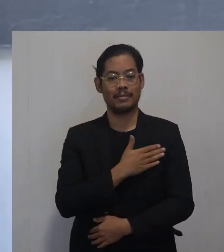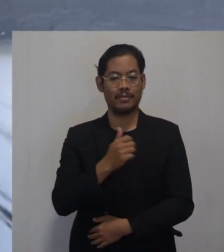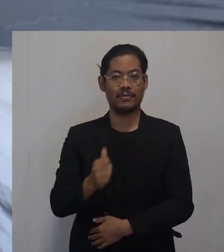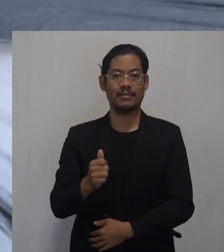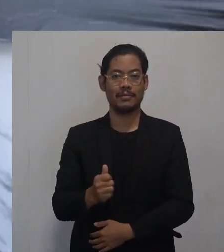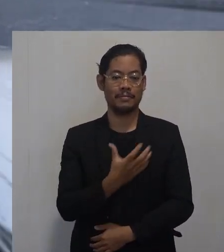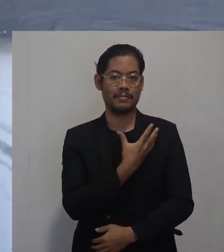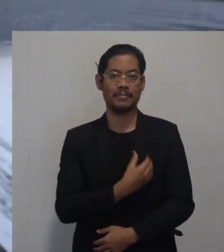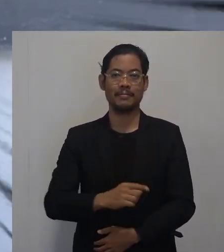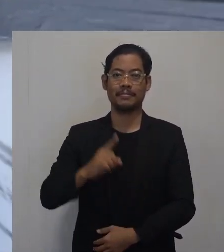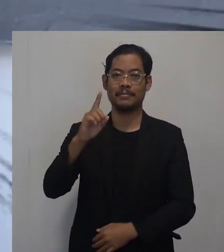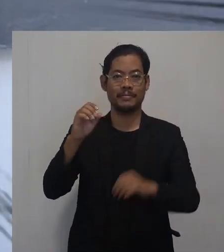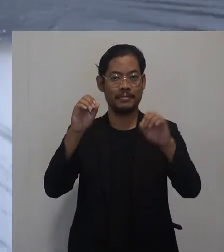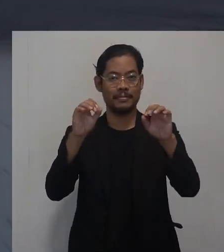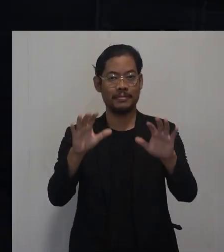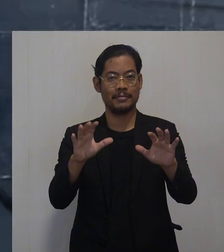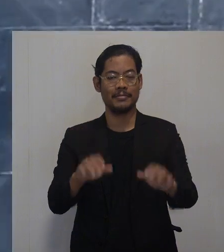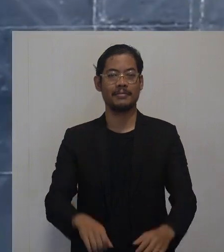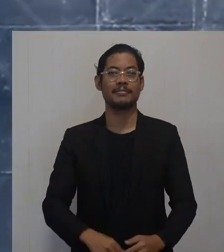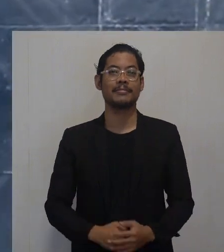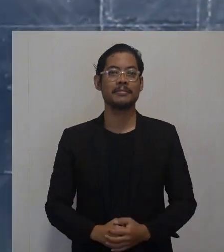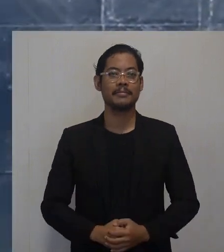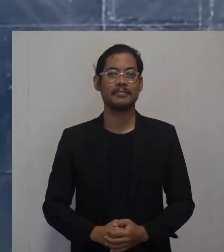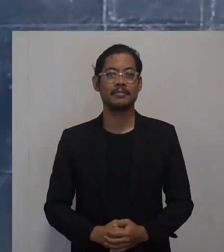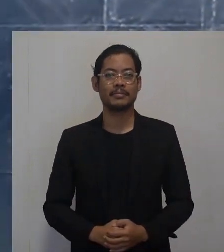wassalamualaikum warahmatullahi wabarakatuh.